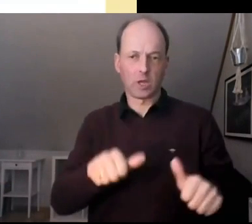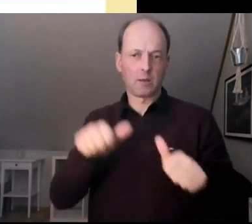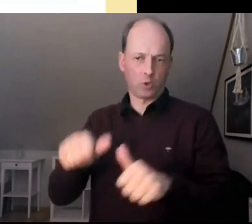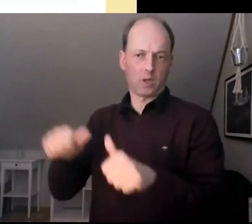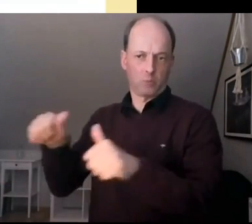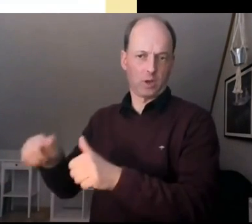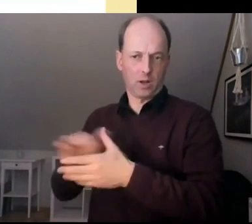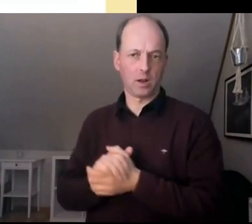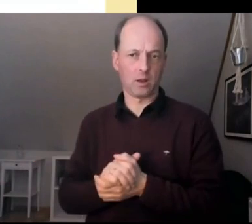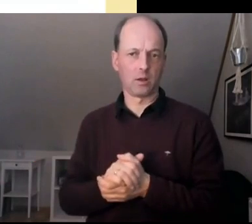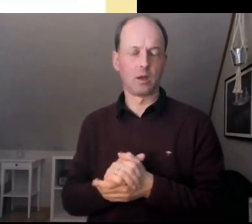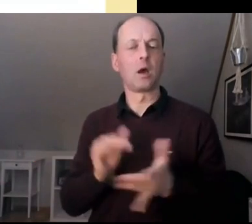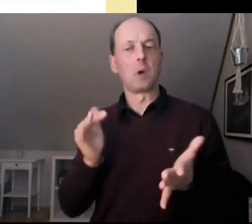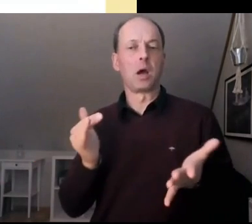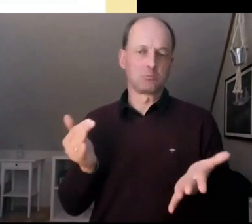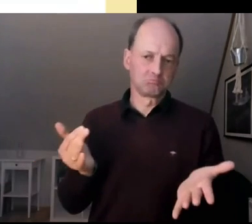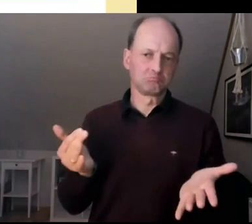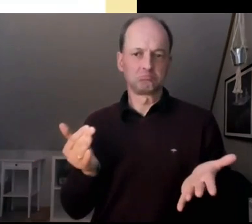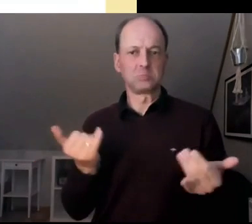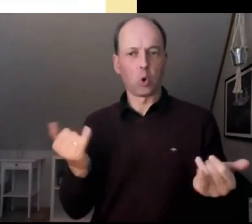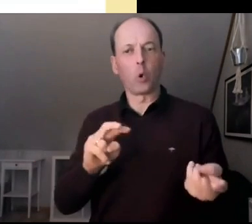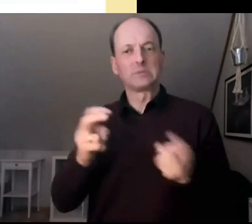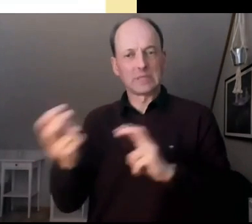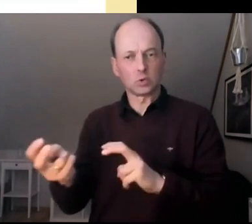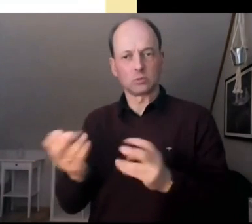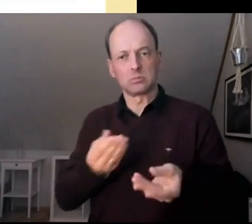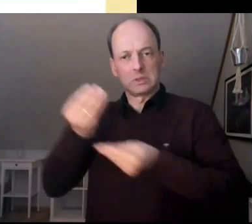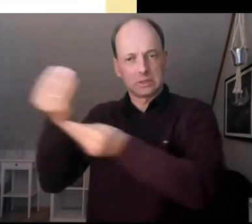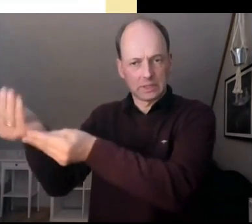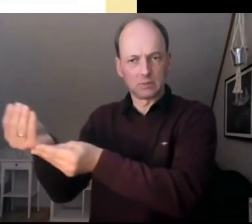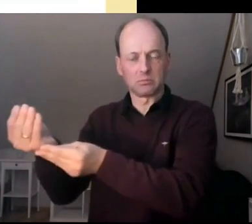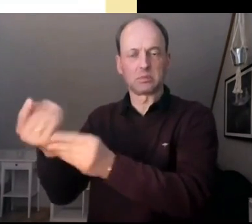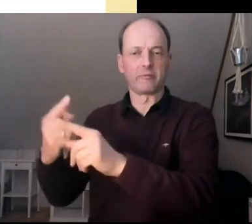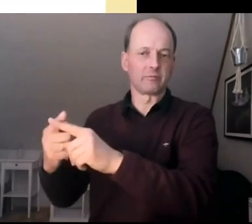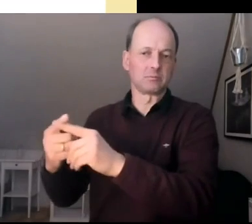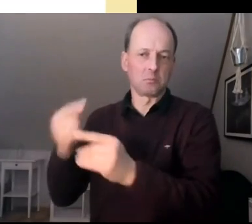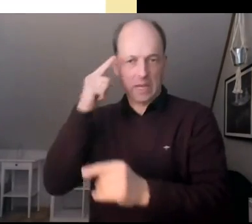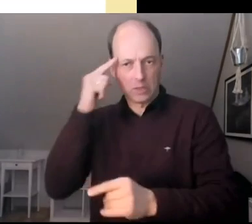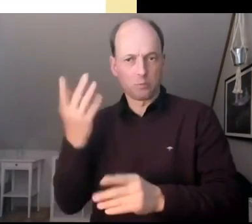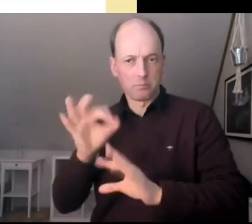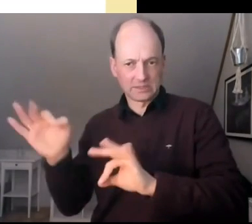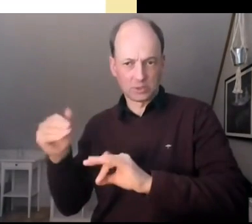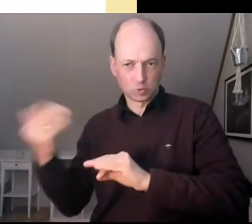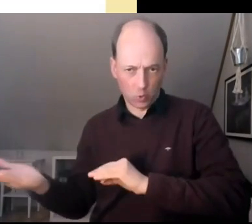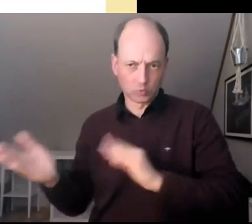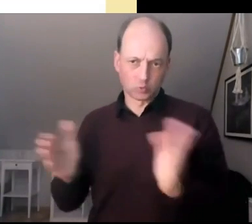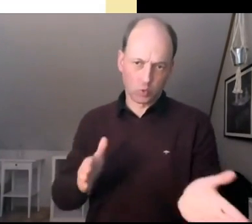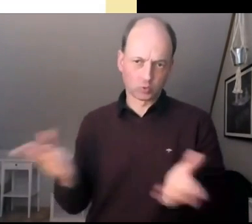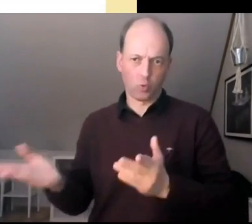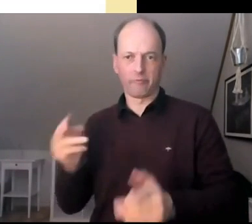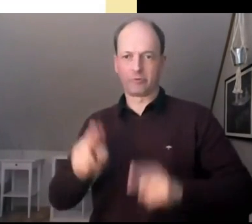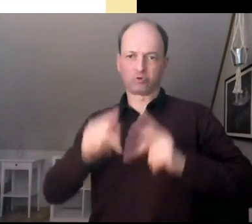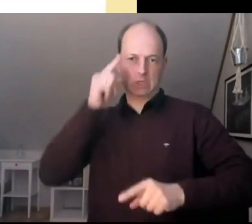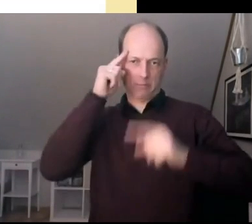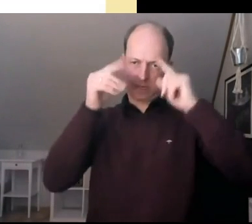eben auch unterschiedliche Meinungen zu, wer das eine oder das andere besser findet. Genau.